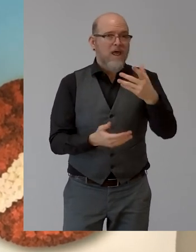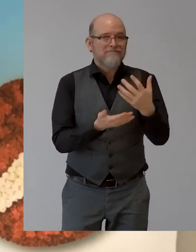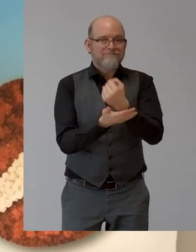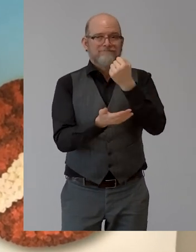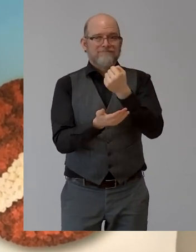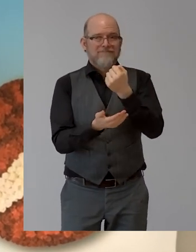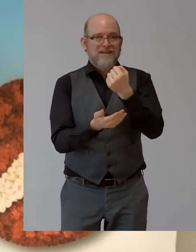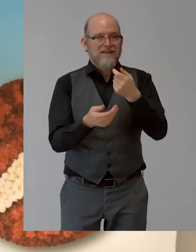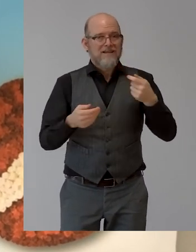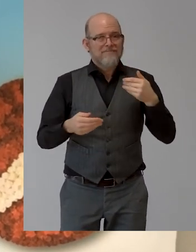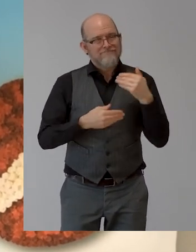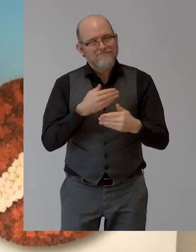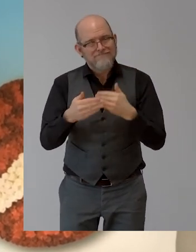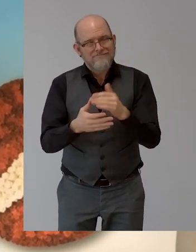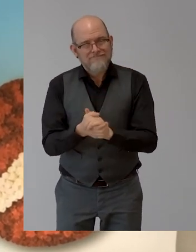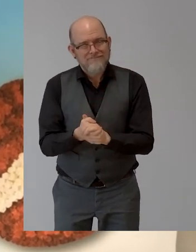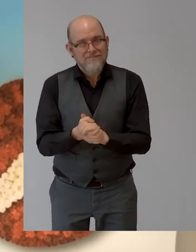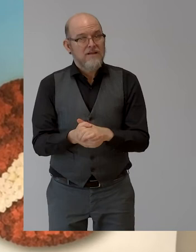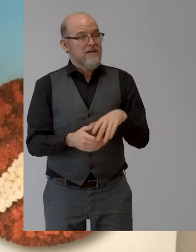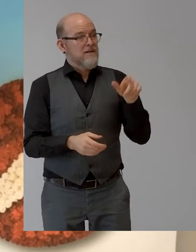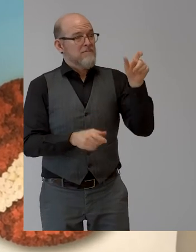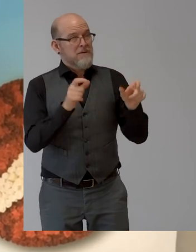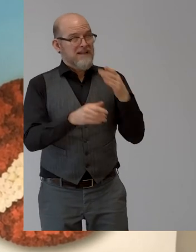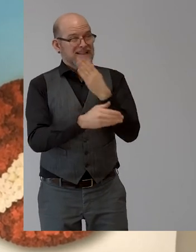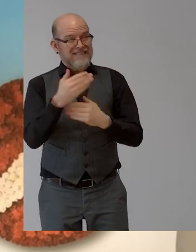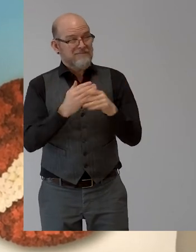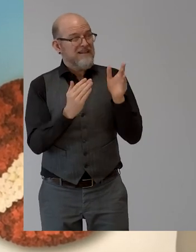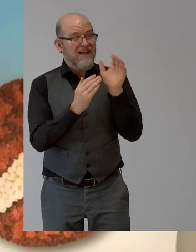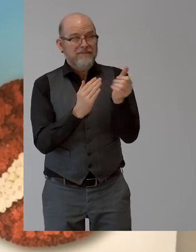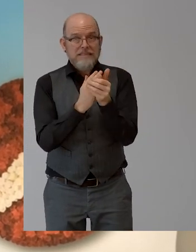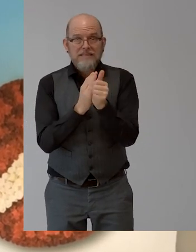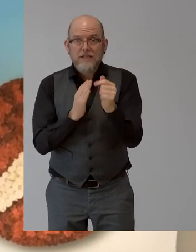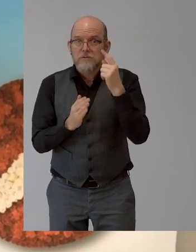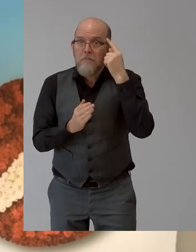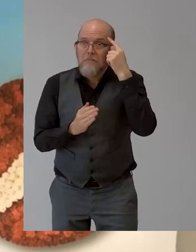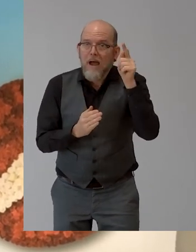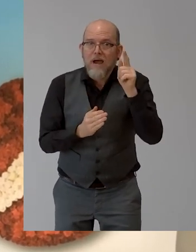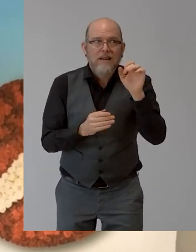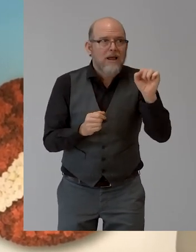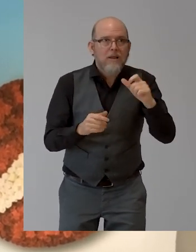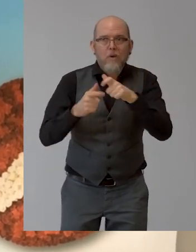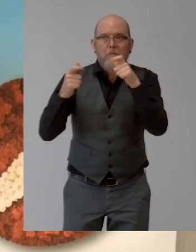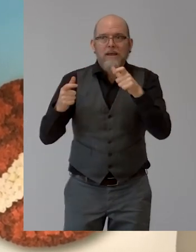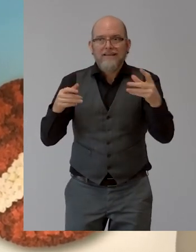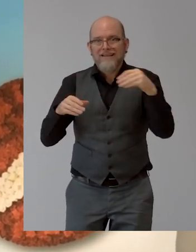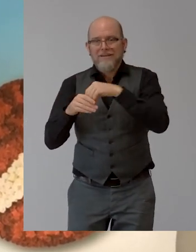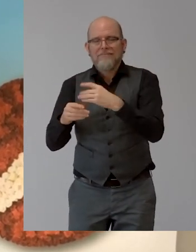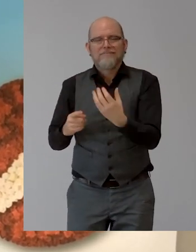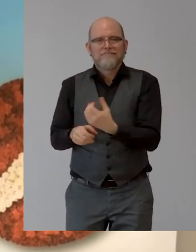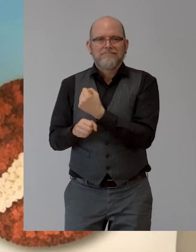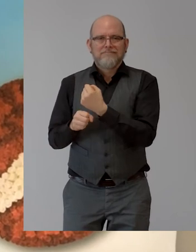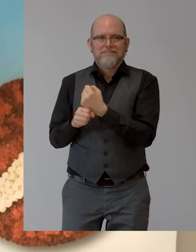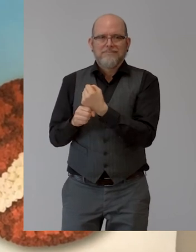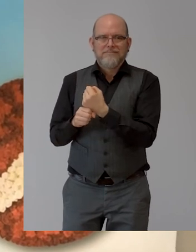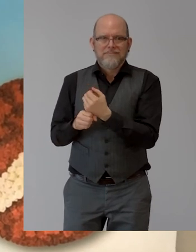skills of people of the same time to cope, of course, with the challenges of an aging society like ours.